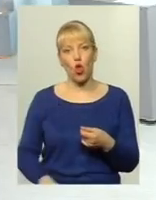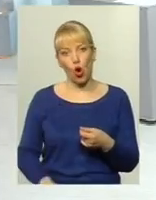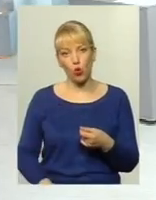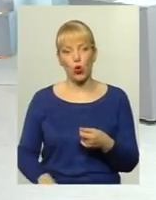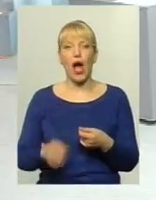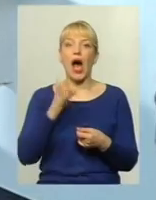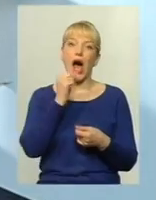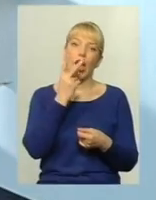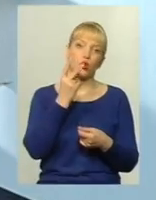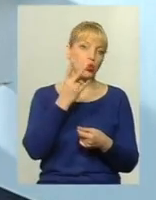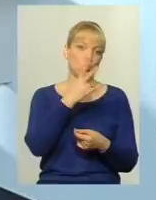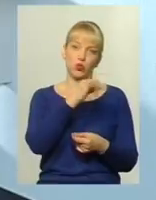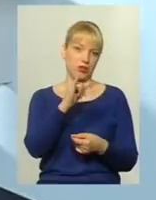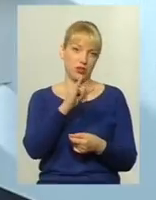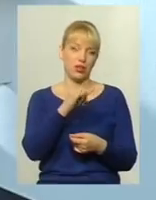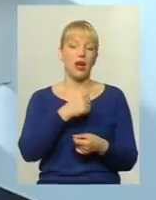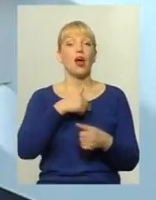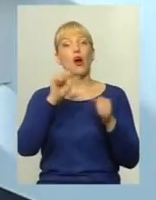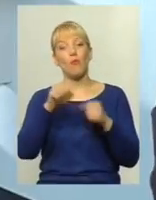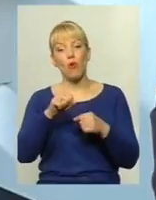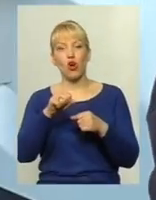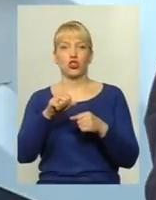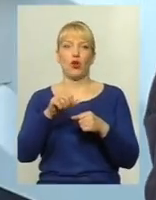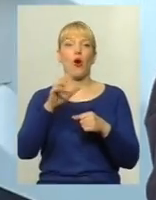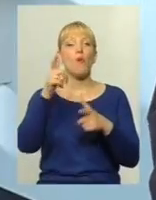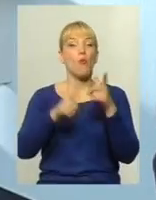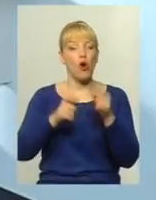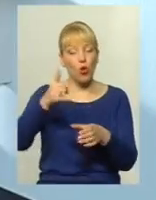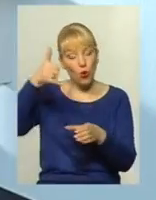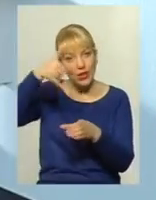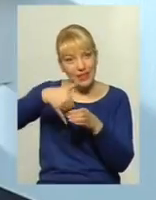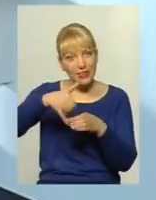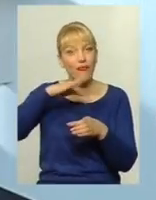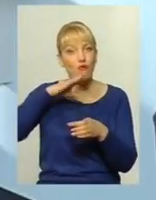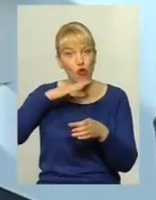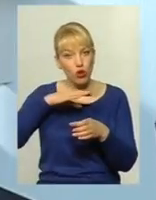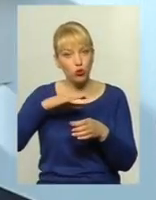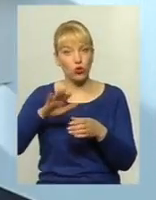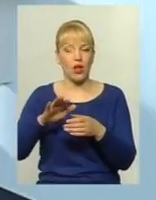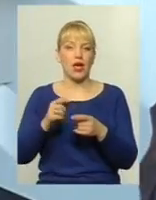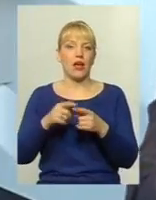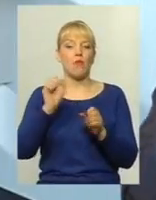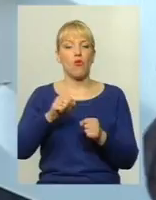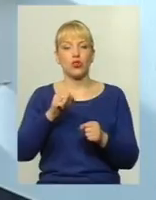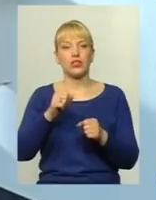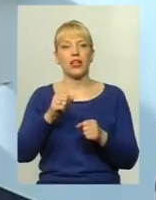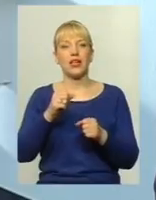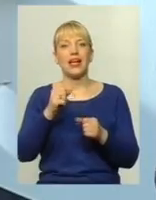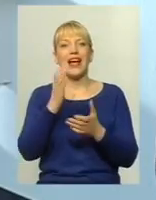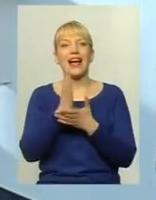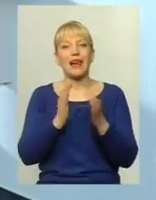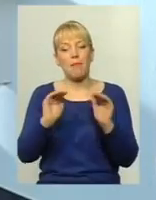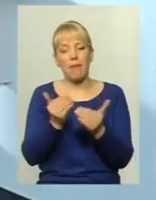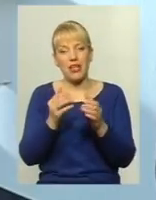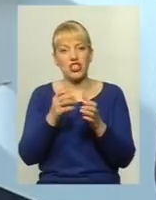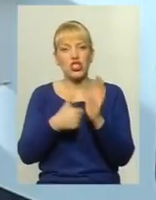іншу – ні. Можна розбавити молоко клеєм ПВА чи смітану, можна хліб зробити 600 грам. Можна будь-що зробити,